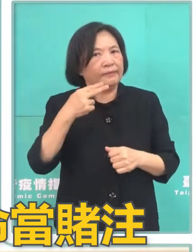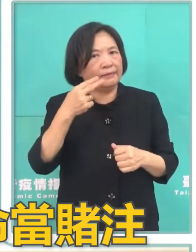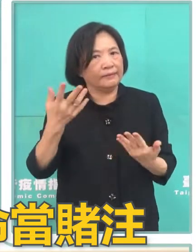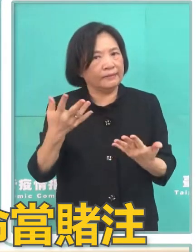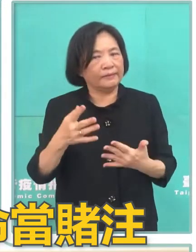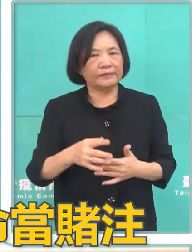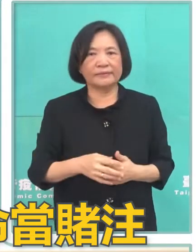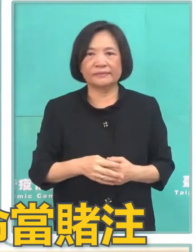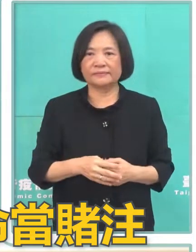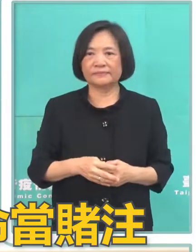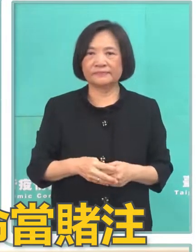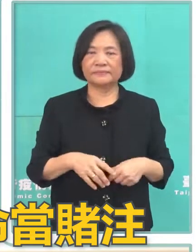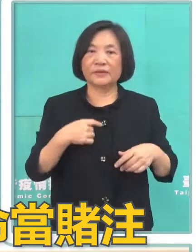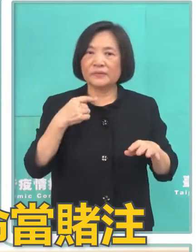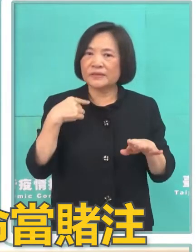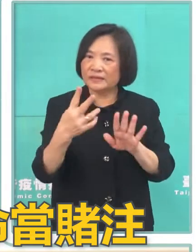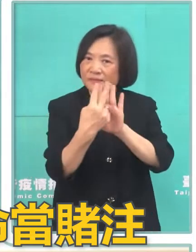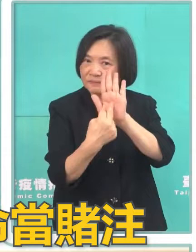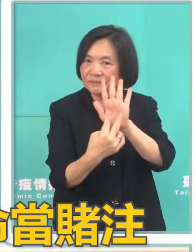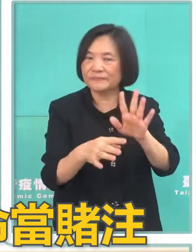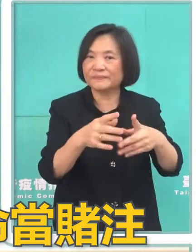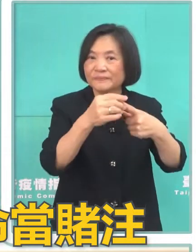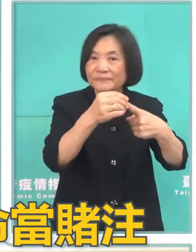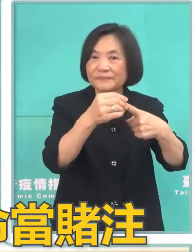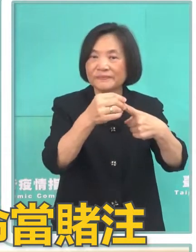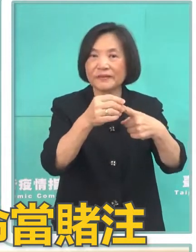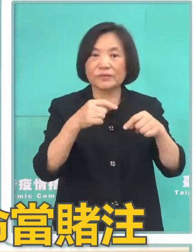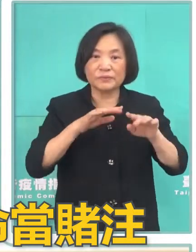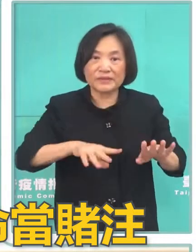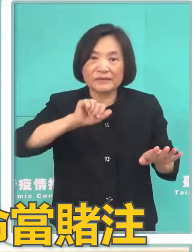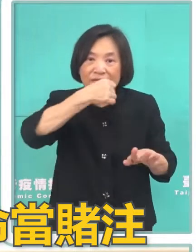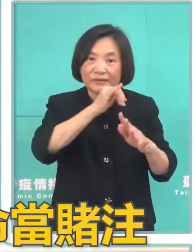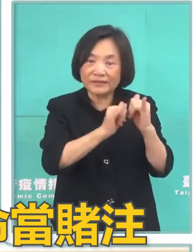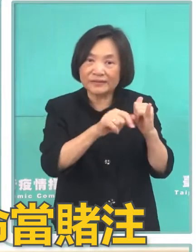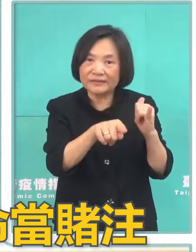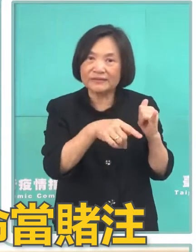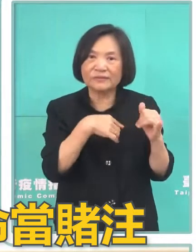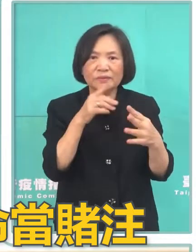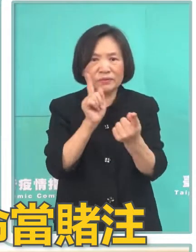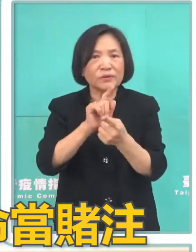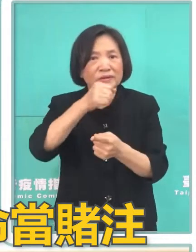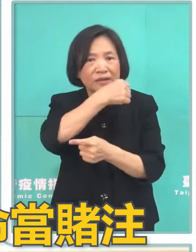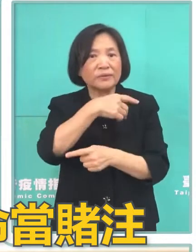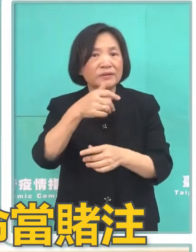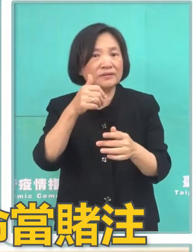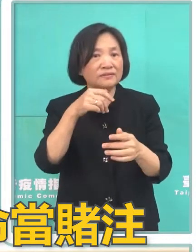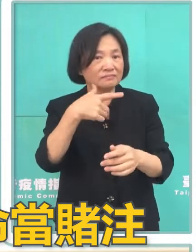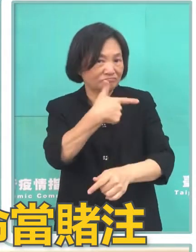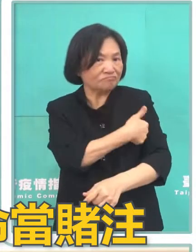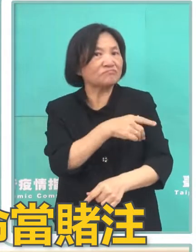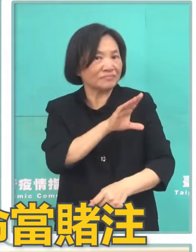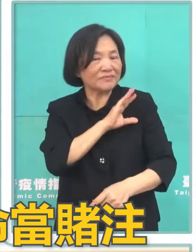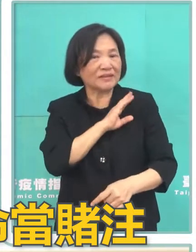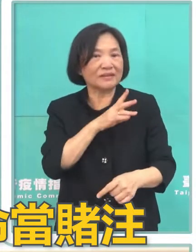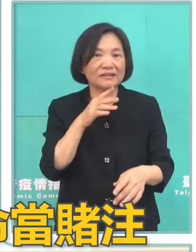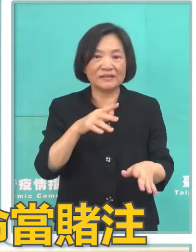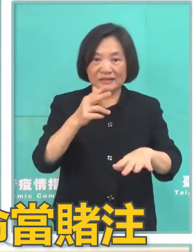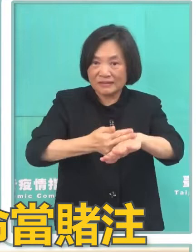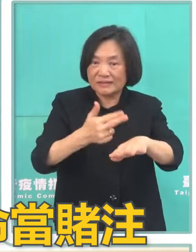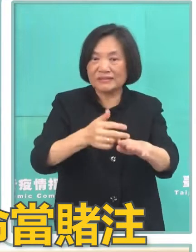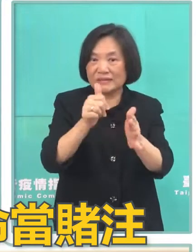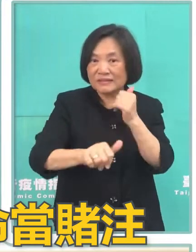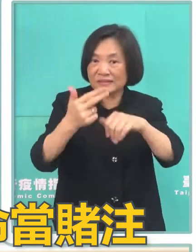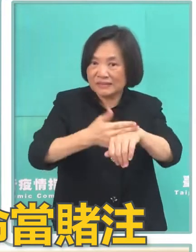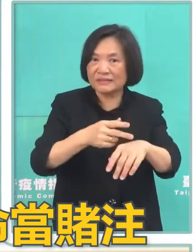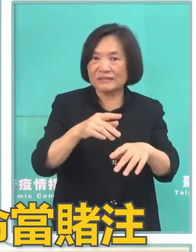我要講是這樣第一我們作為台灣人我們當然是支持台灣的生技產業我們很希望